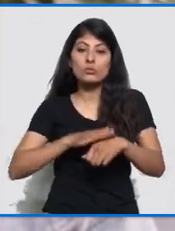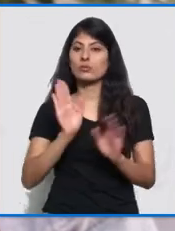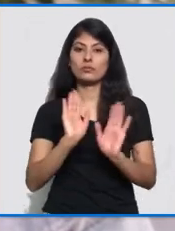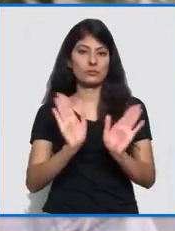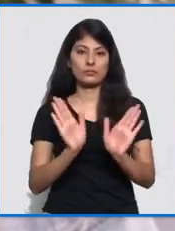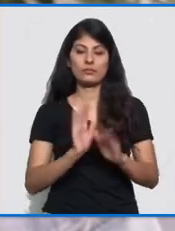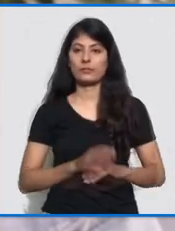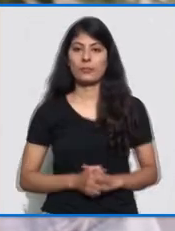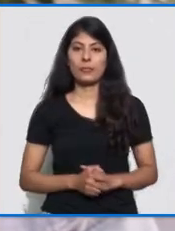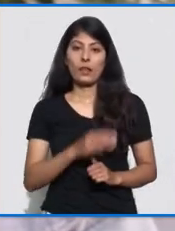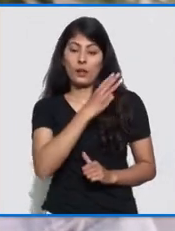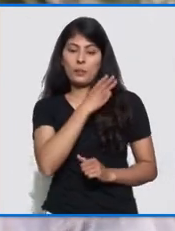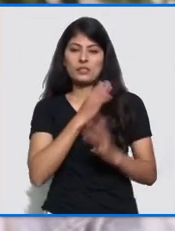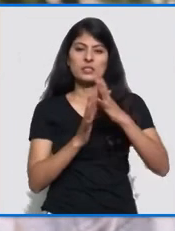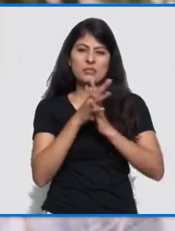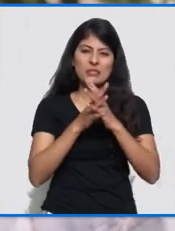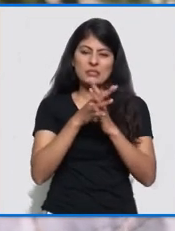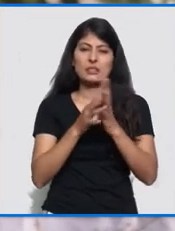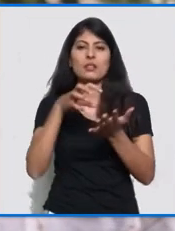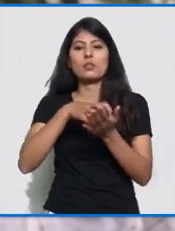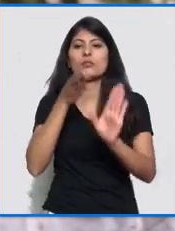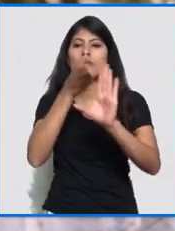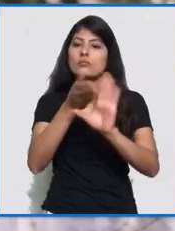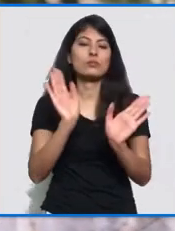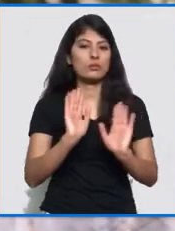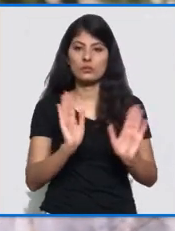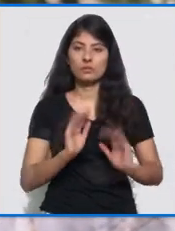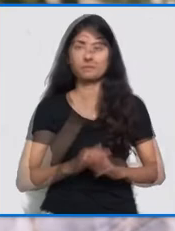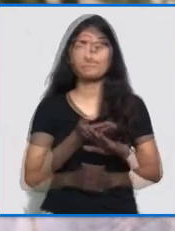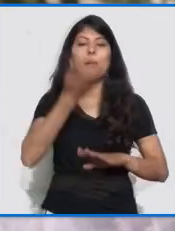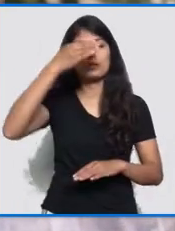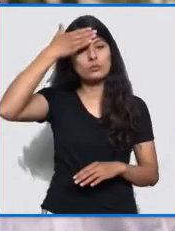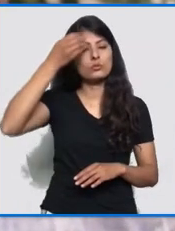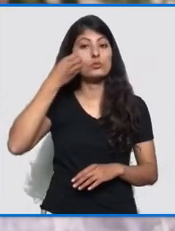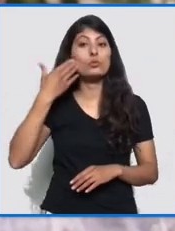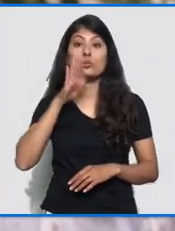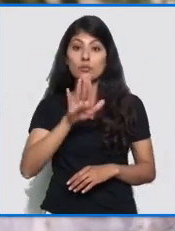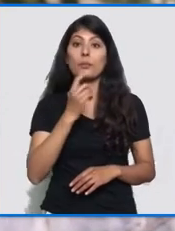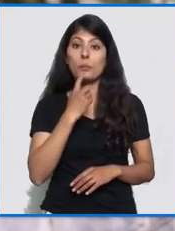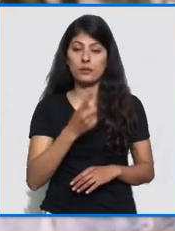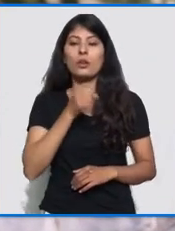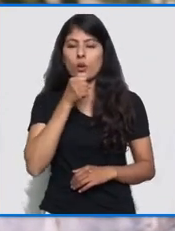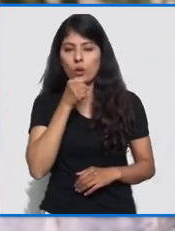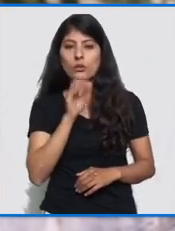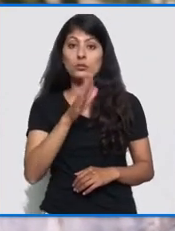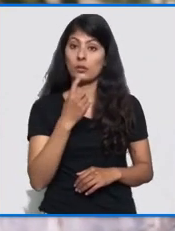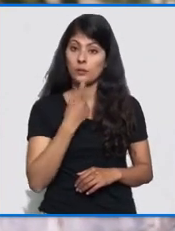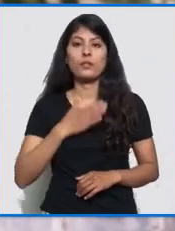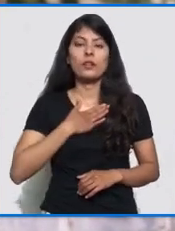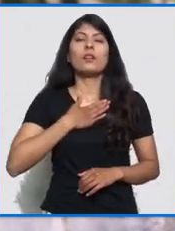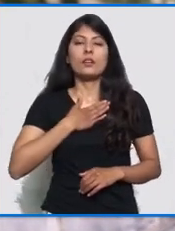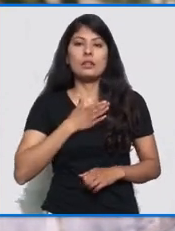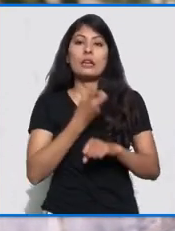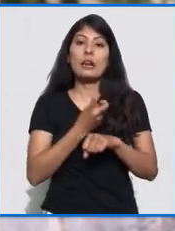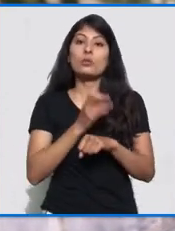नाग हाथ ले नाचोई राखों भीर भाड मा न जाउं जोरो आये मा खोकी लागे मा रा